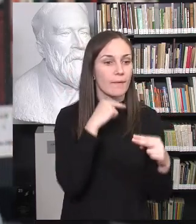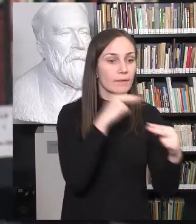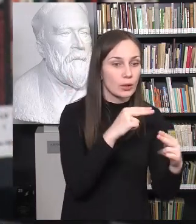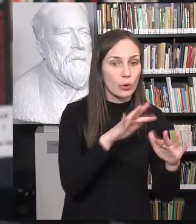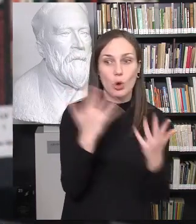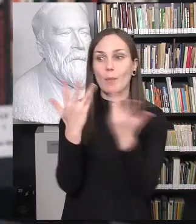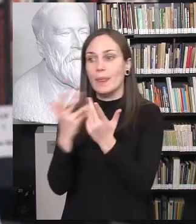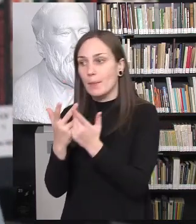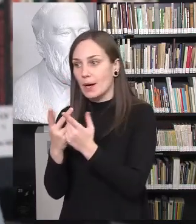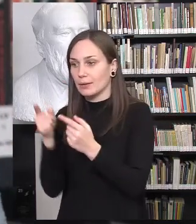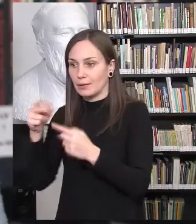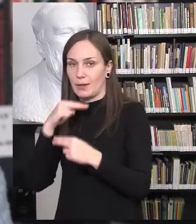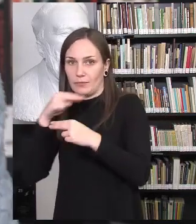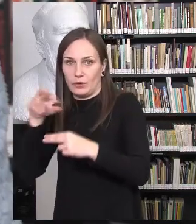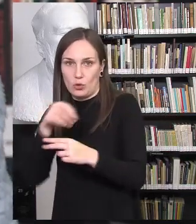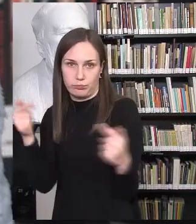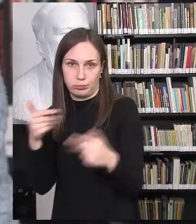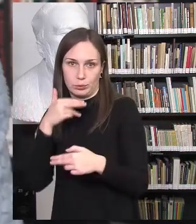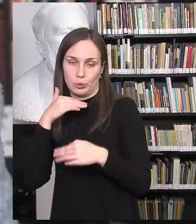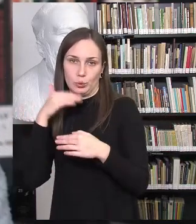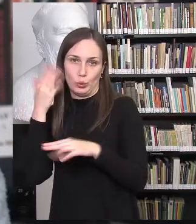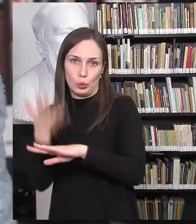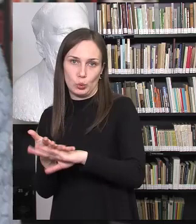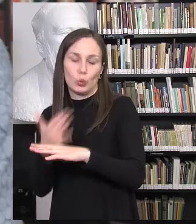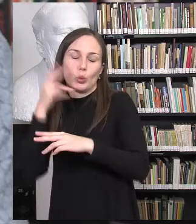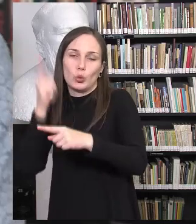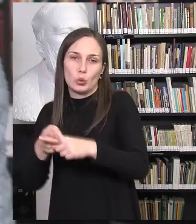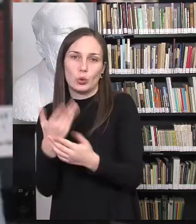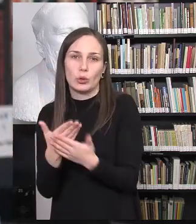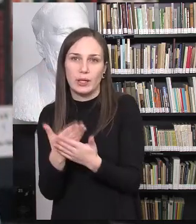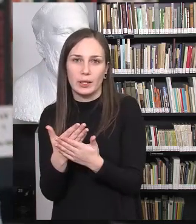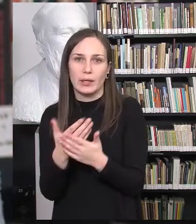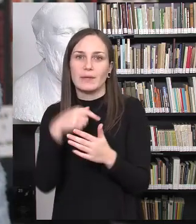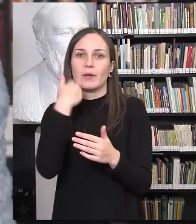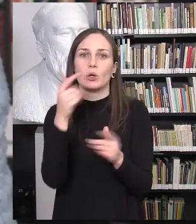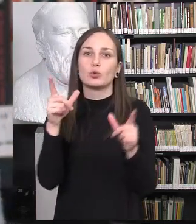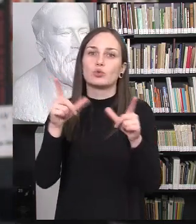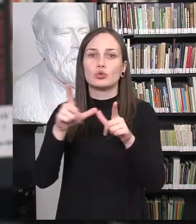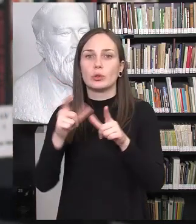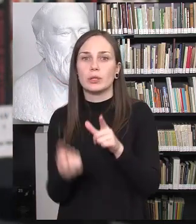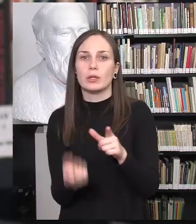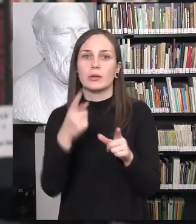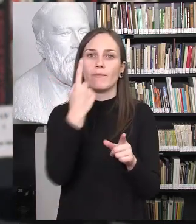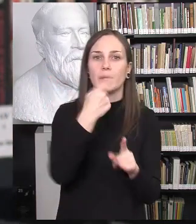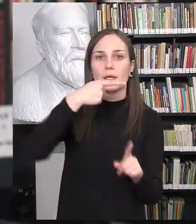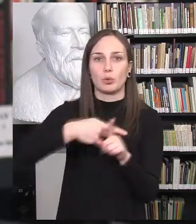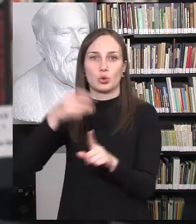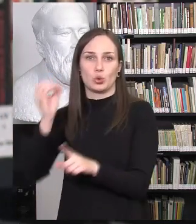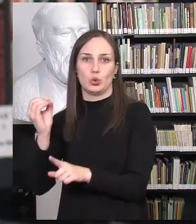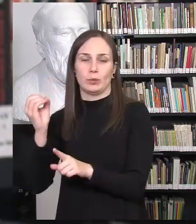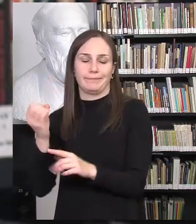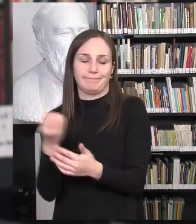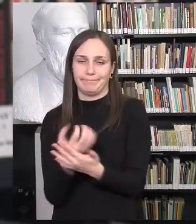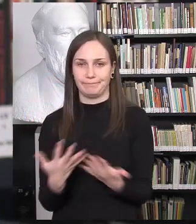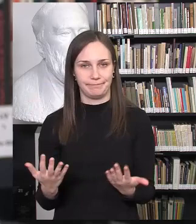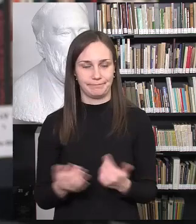matematikoje beveik neįmanoma, nesada kažkodėl tai atsiranda tie tokie uždaviniai, kur prideda vieną prie nulio, arba dar ties patyčių riba.